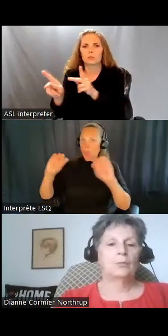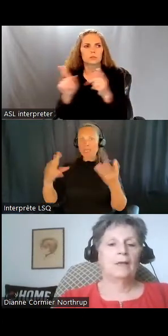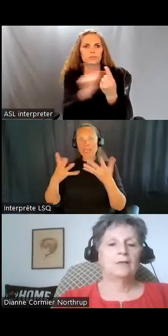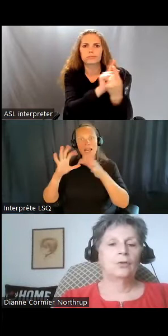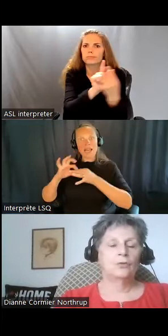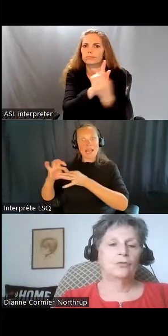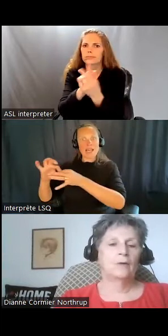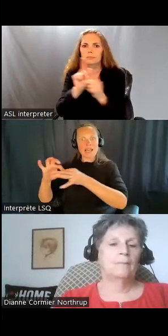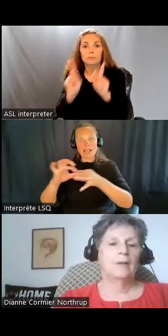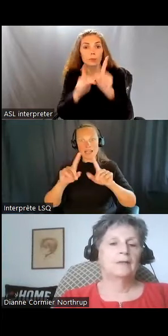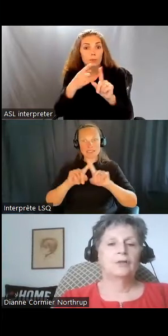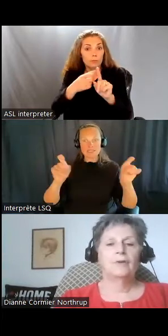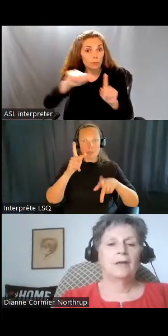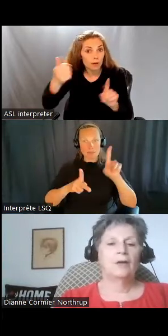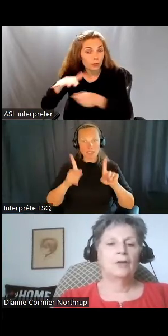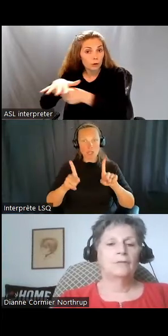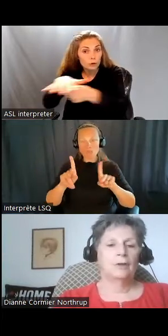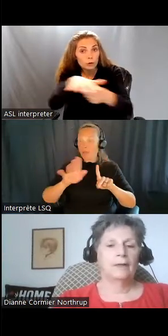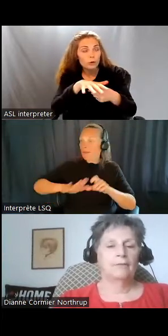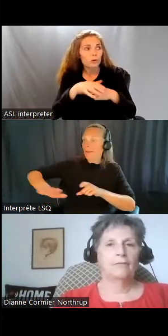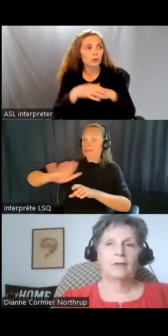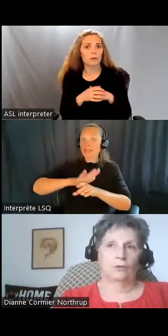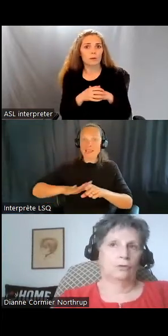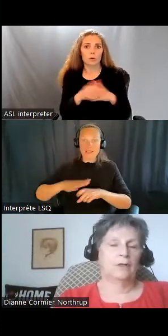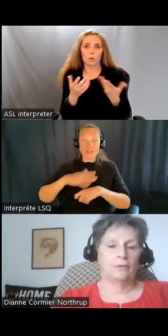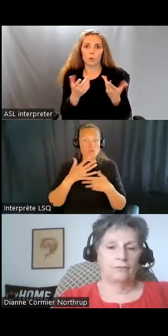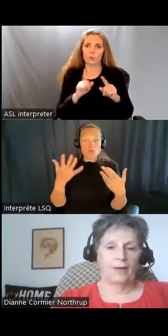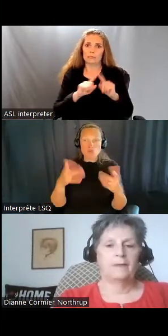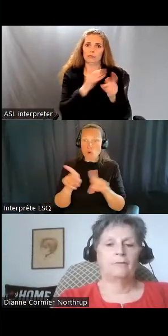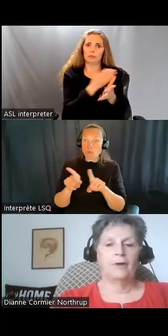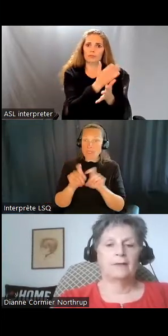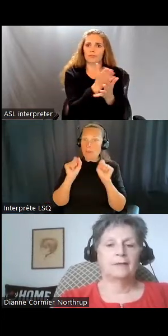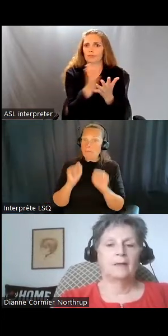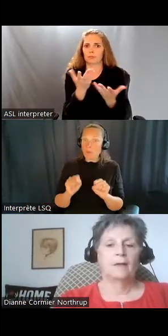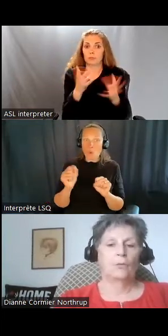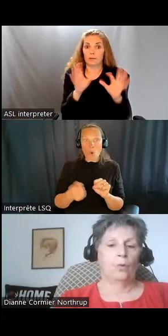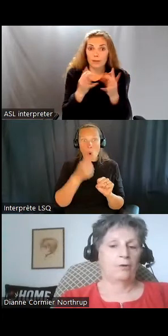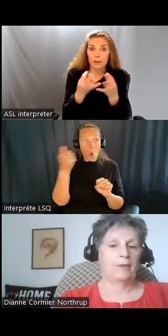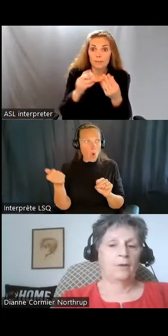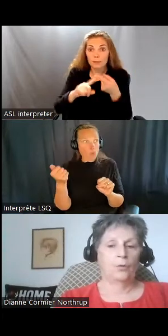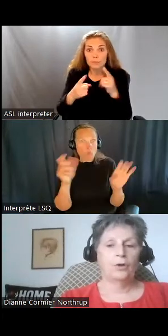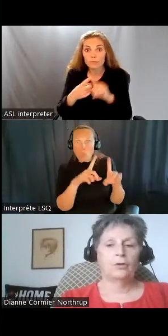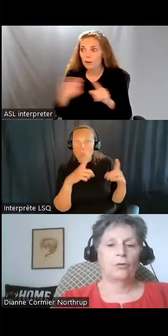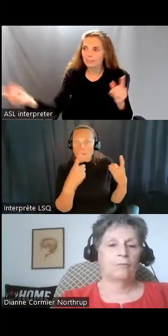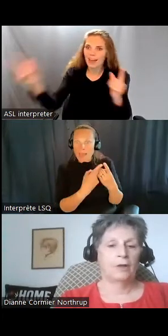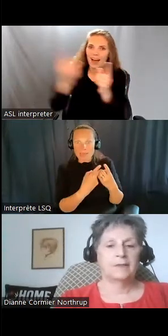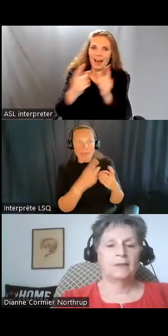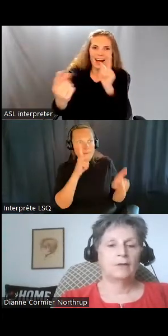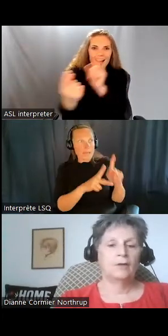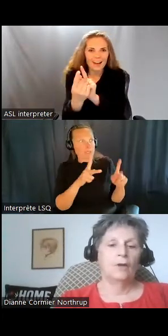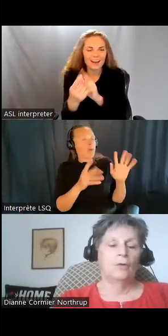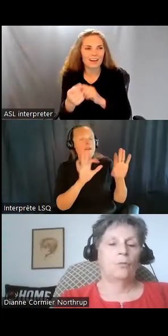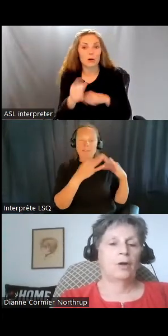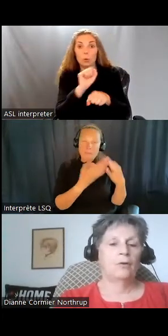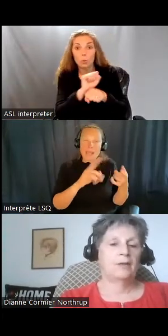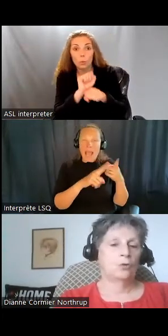avec d'autres personnes dans leur quartier et avec des personnes dans d'autres domaines de leur vie, y compris la famille, les